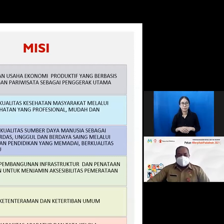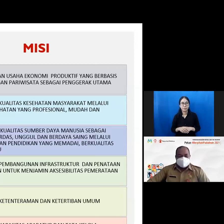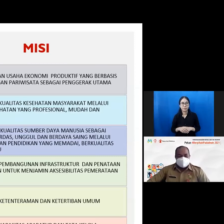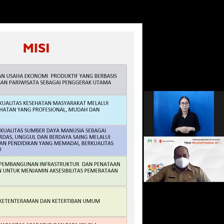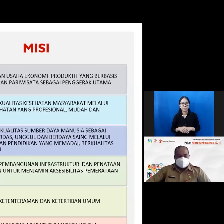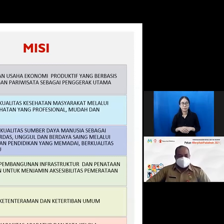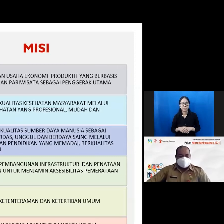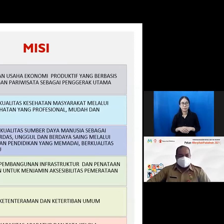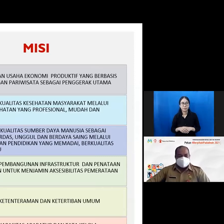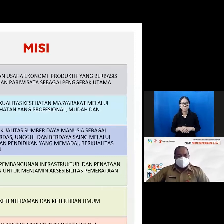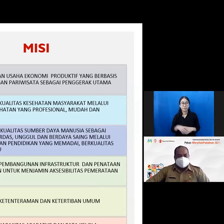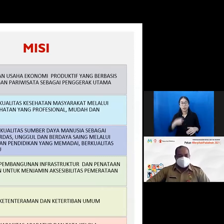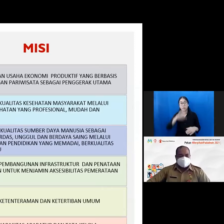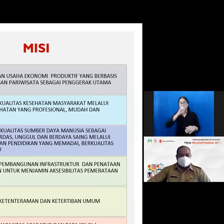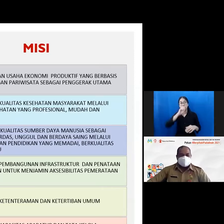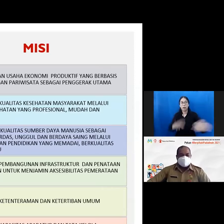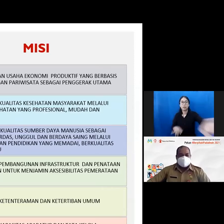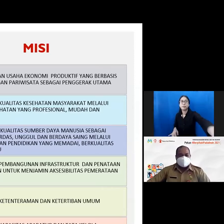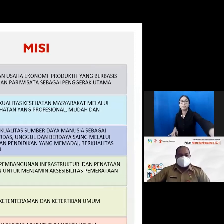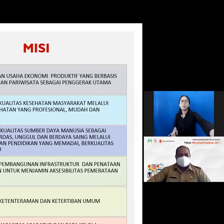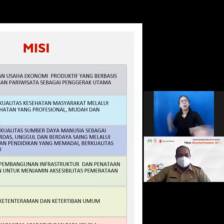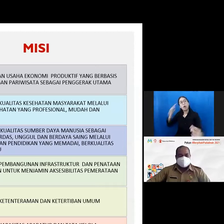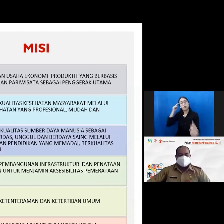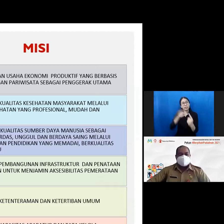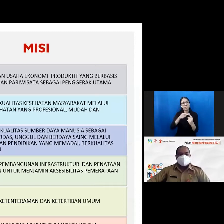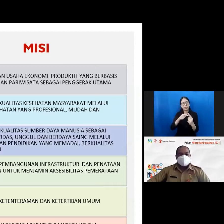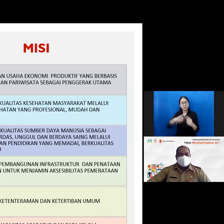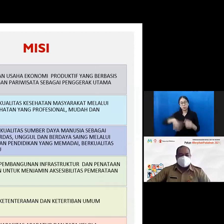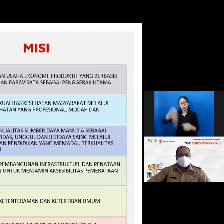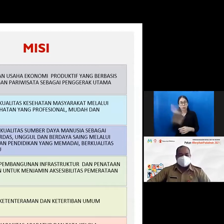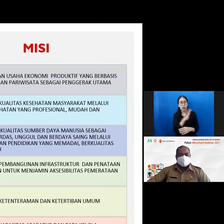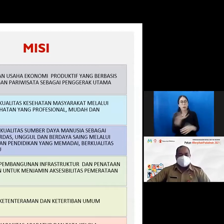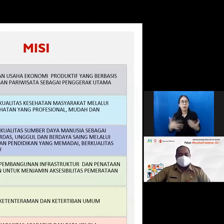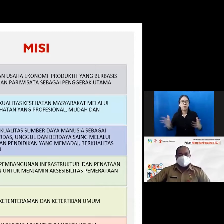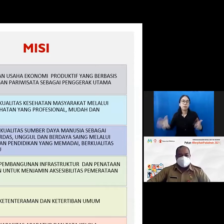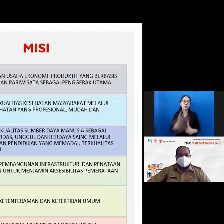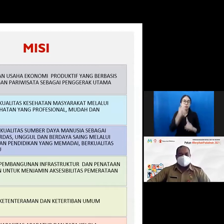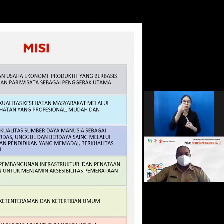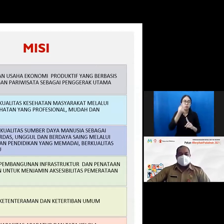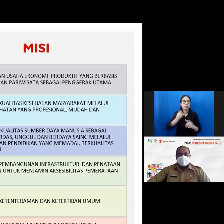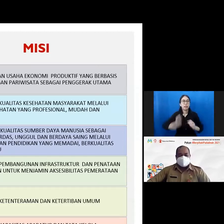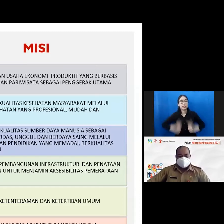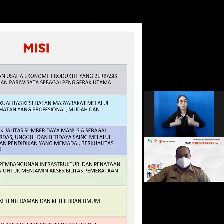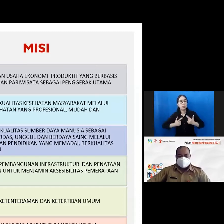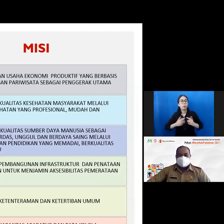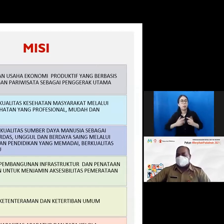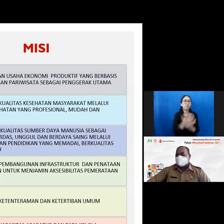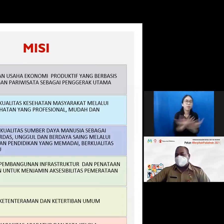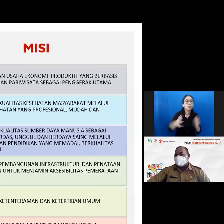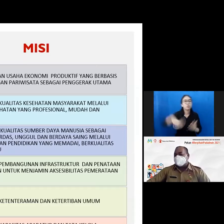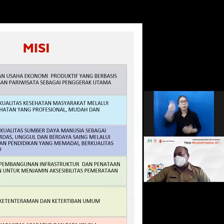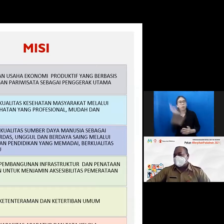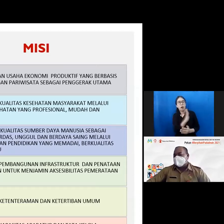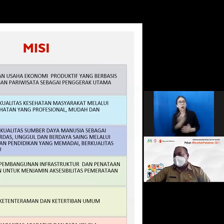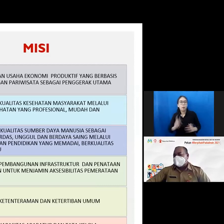perlu kami sampaikan bahwa visi Kabupaten Sumbah Barat adalah terwujudnya kehidupan rakyat Sumbah Barat yang maju berdaya saing dan